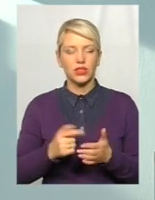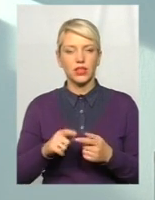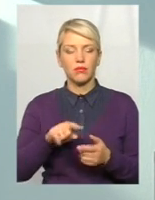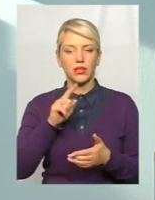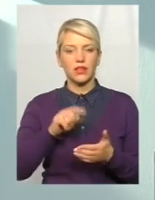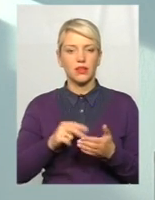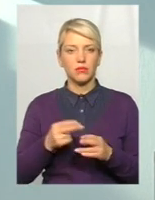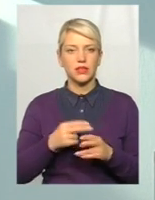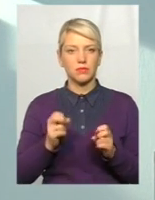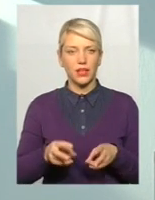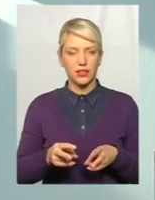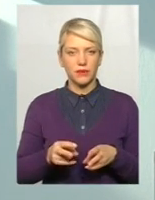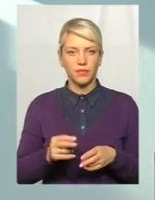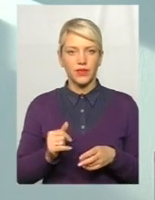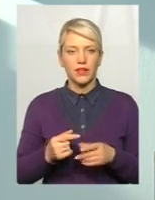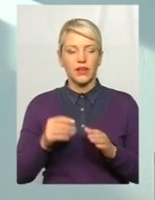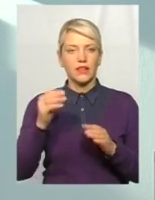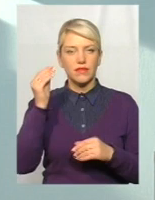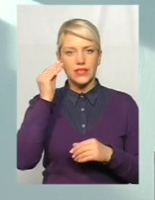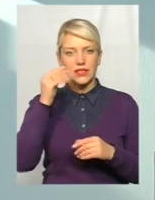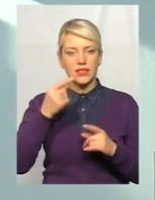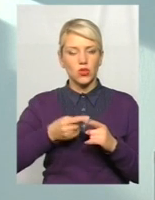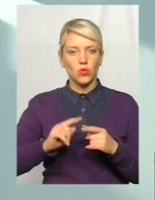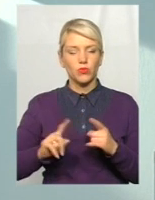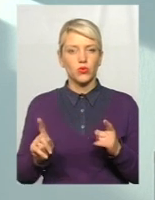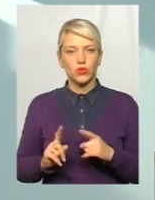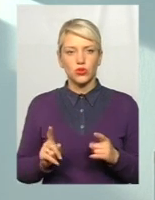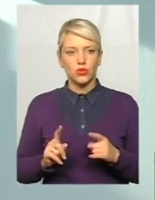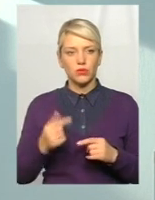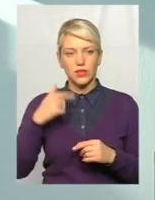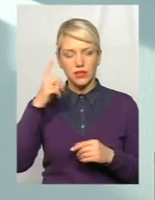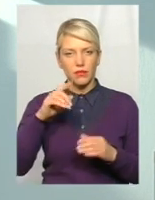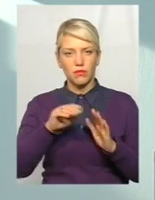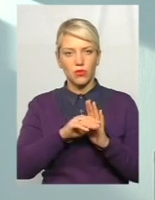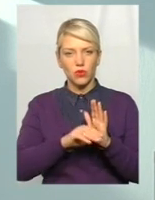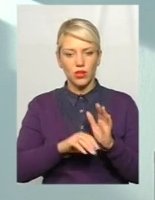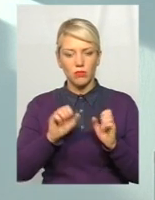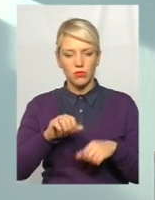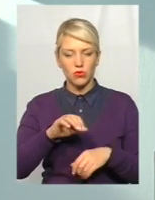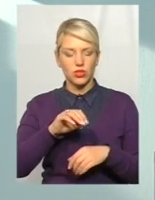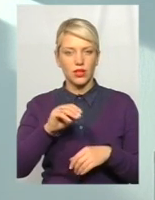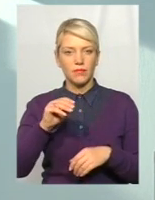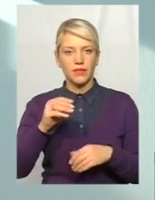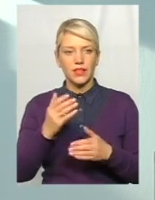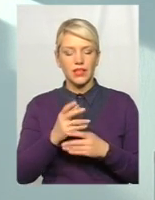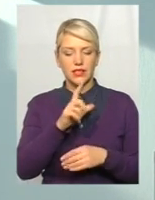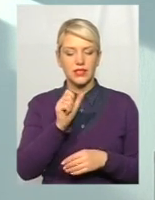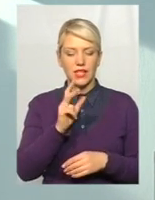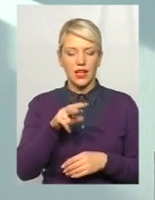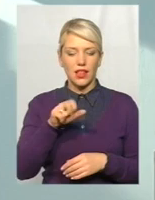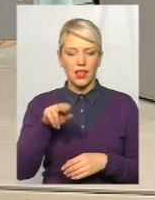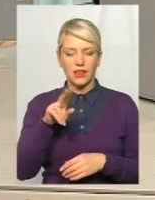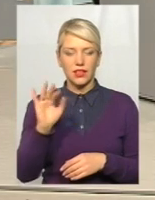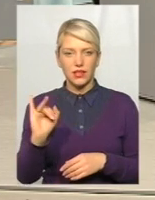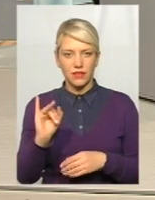безпеки в сенсі тому, що, як ми знаємо, програми можуть містити певні так звані закладки, як називають програмісти.